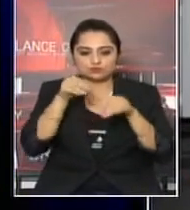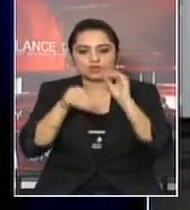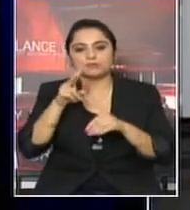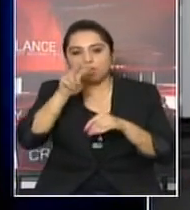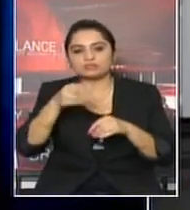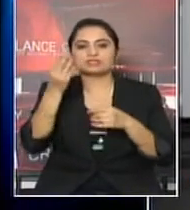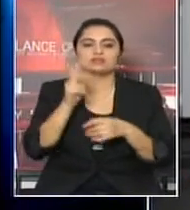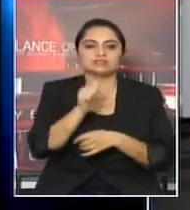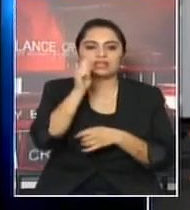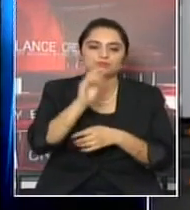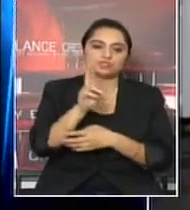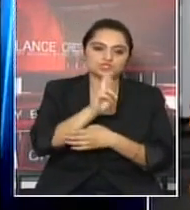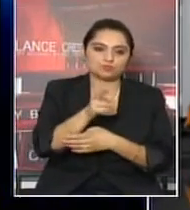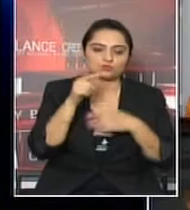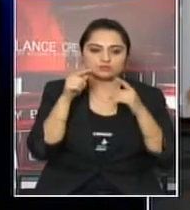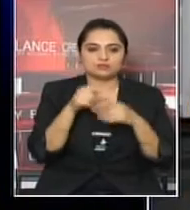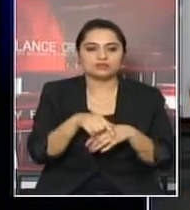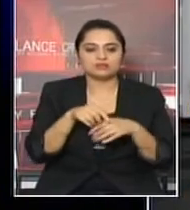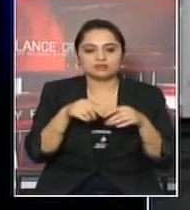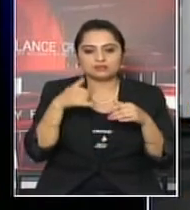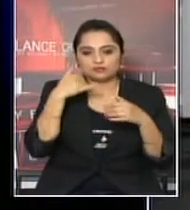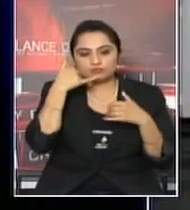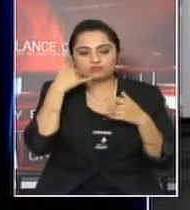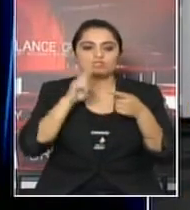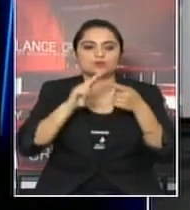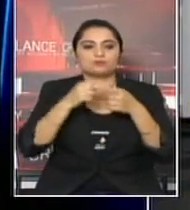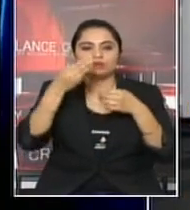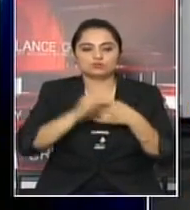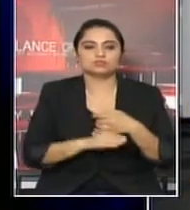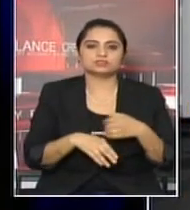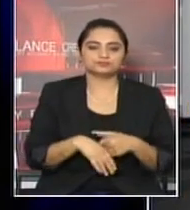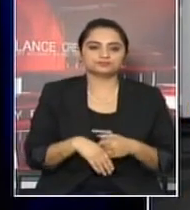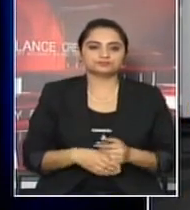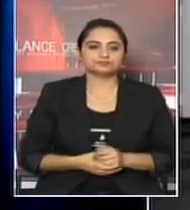एविस रिपोर्टर नभीन कुमार गुपता सप्तरी बार्टा संप्रक माहोनुँछा नभीन जी